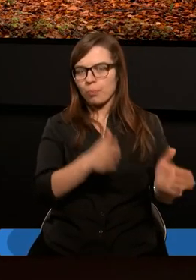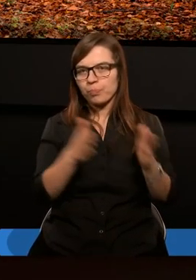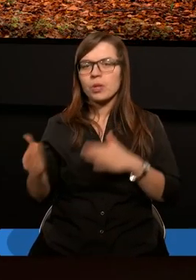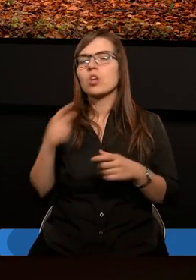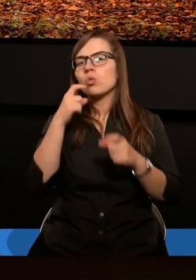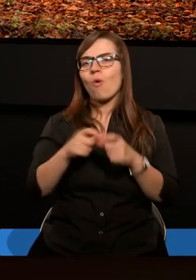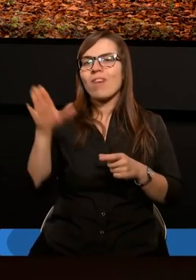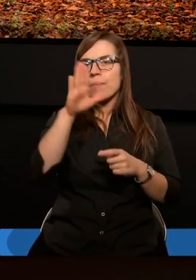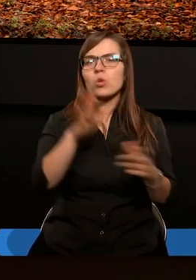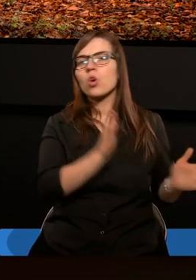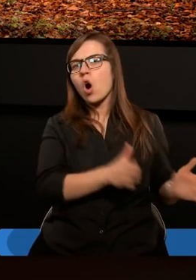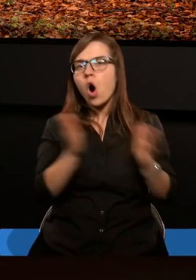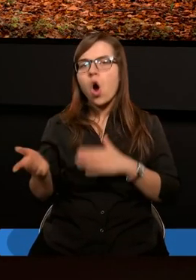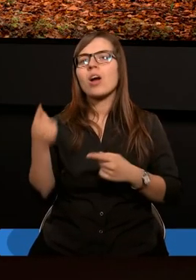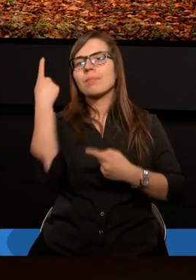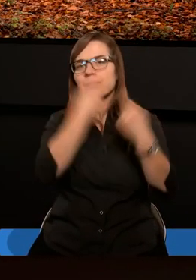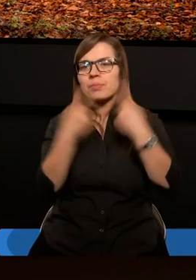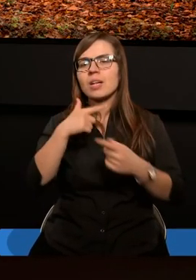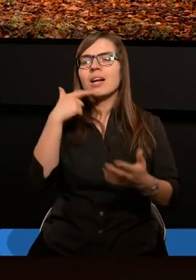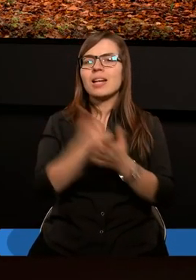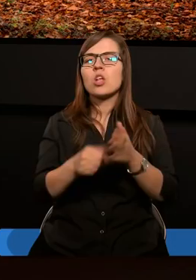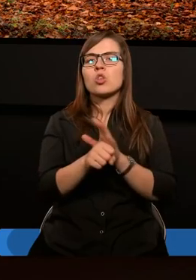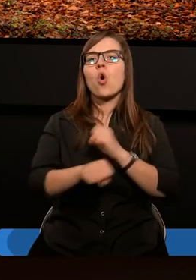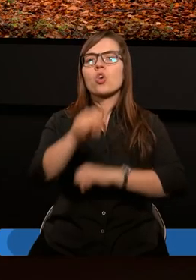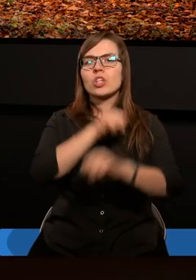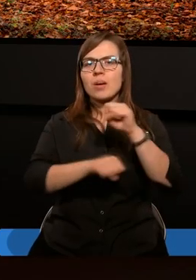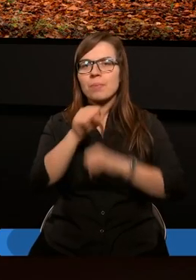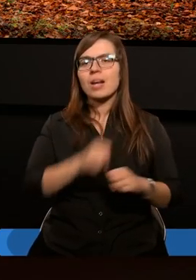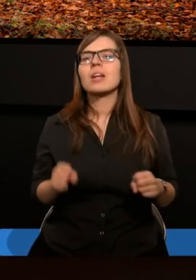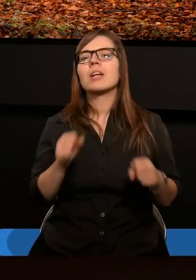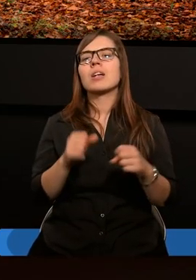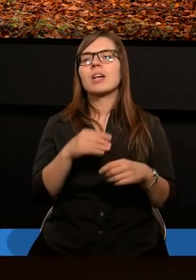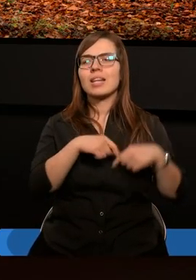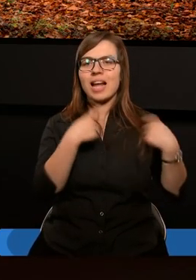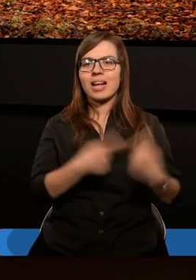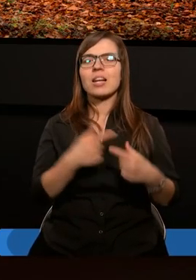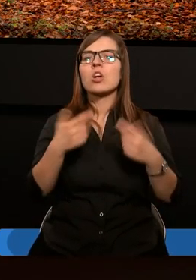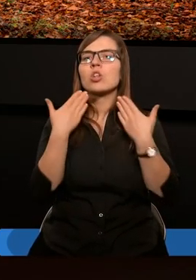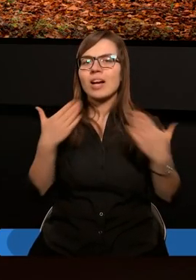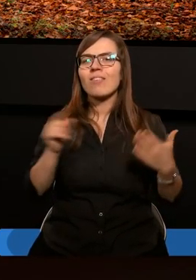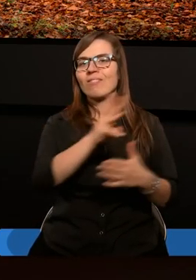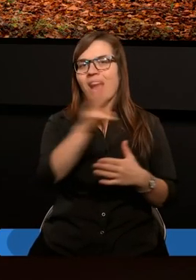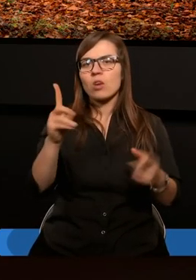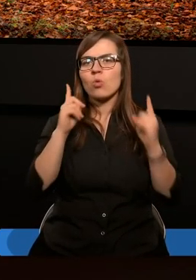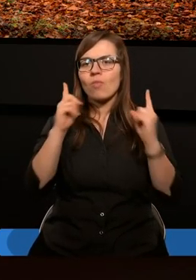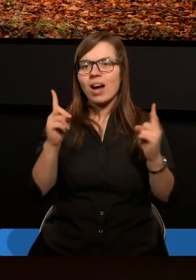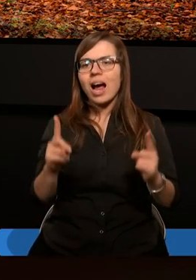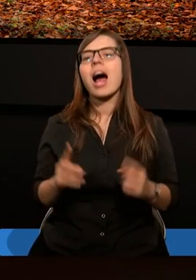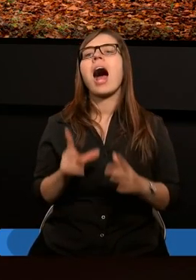Słowa Bożego, kolejnych fragmentów listu do Rzymian. Cieszę się, dziękuję za Waszą uwagę,